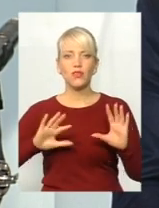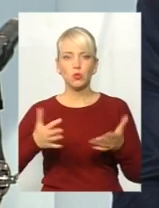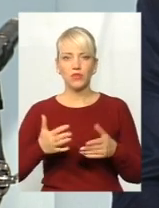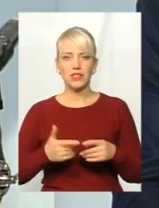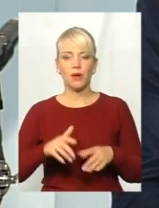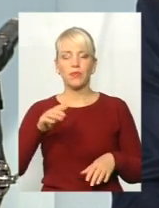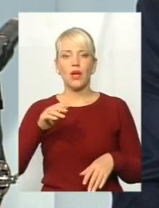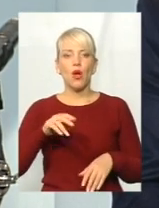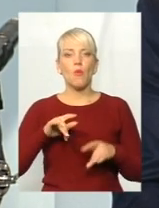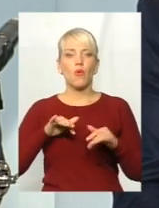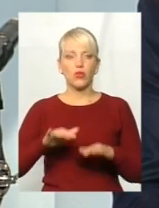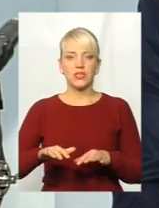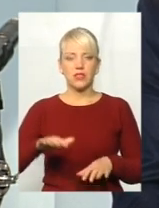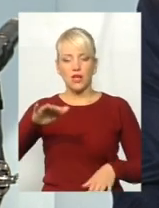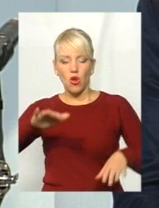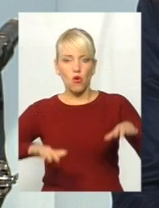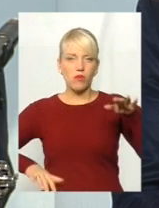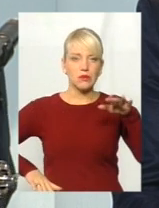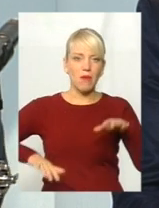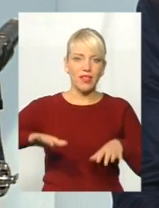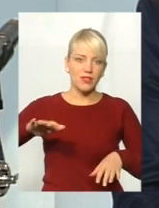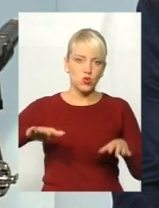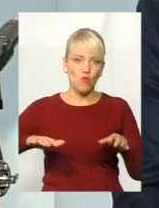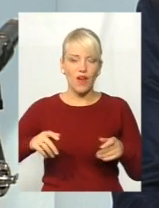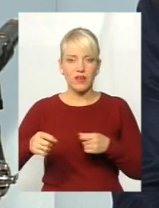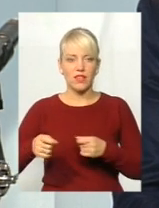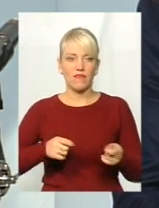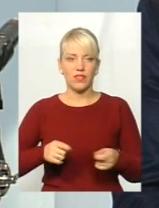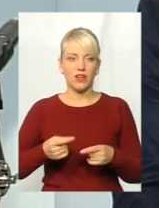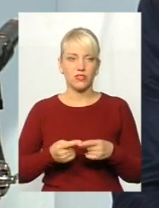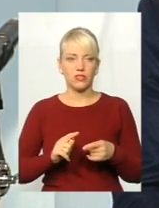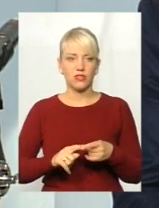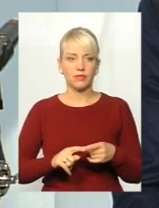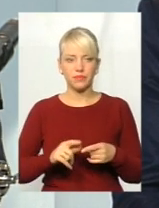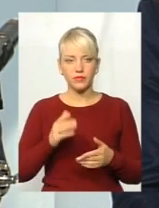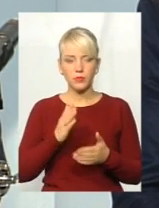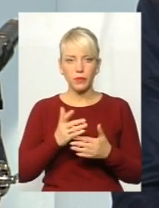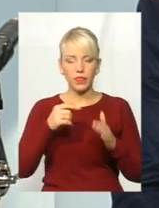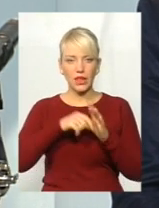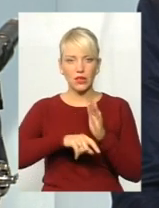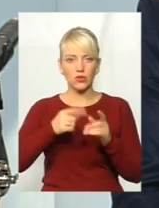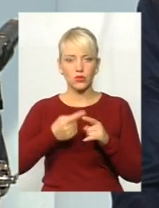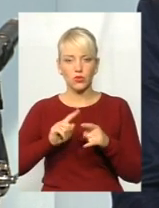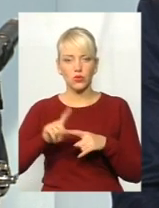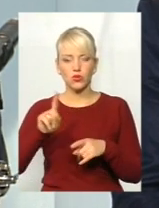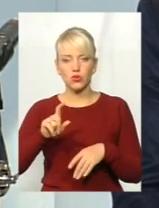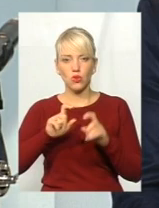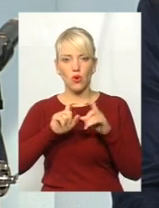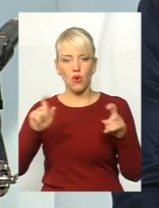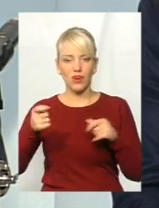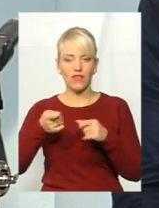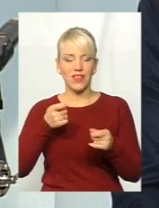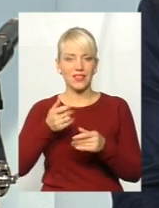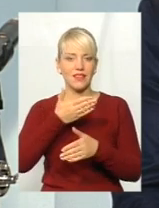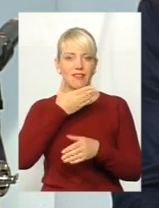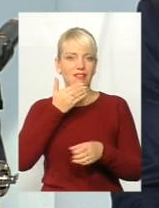розбалансування влади. Ми стаємо свідками того, що сьогодні органи влади недієві,